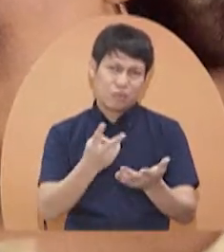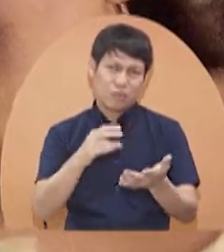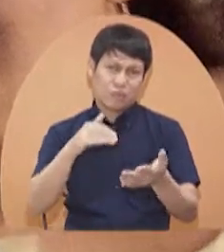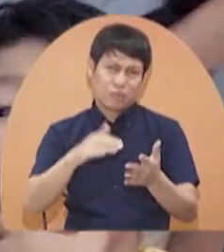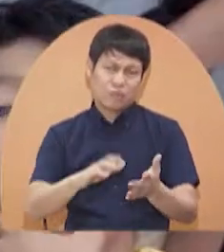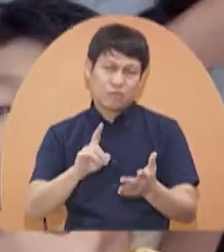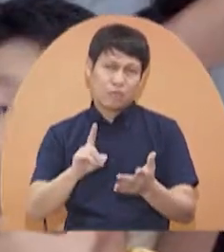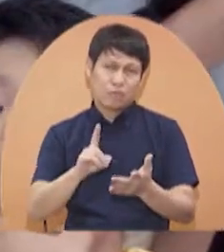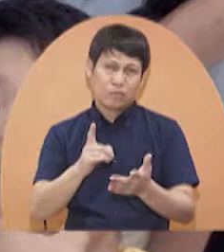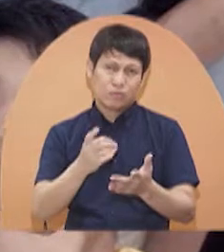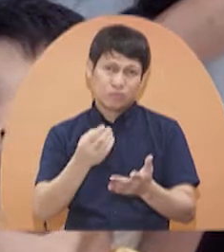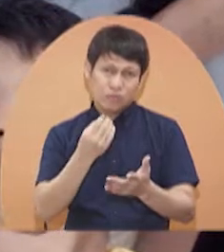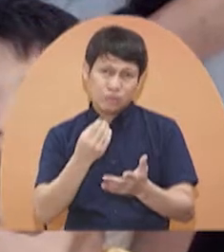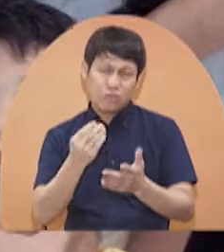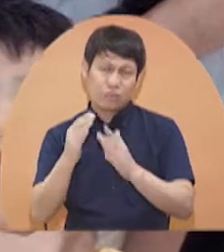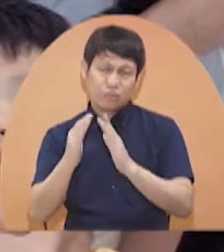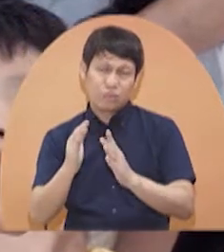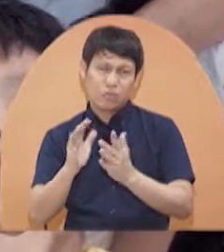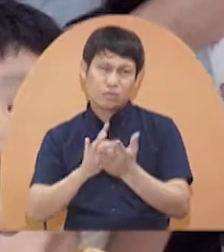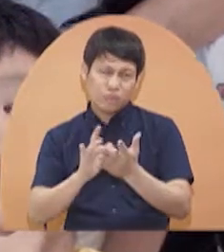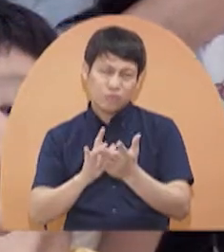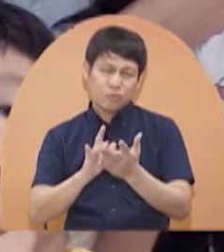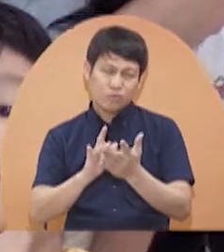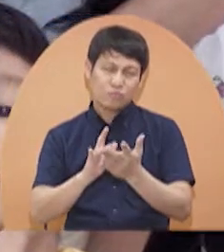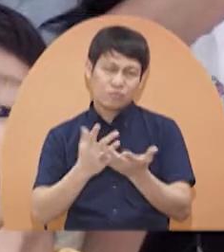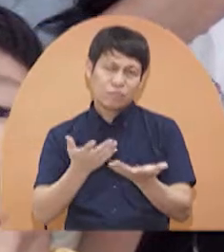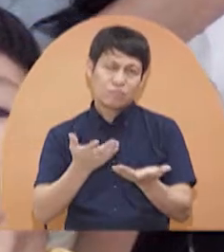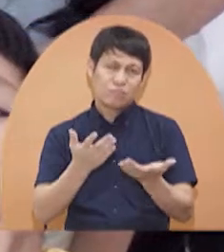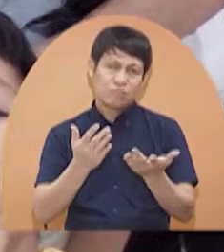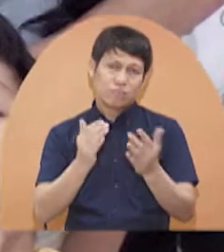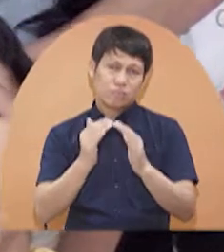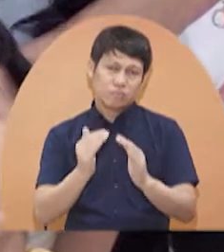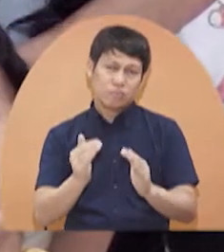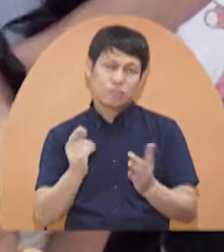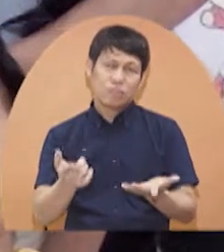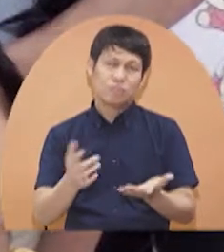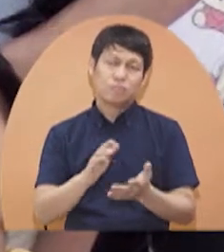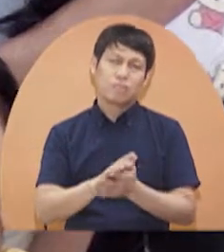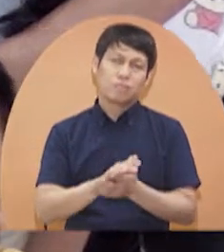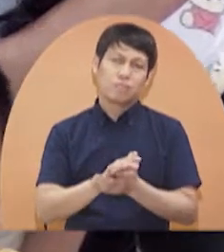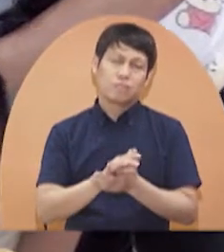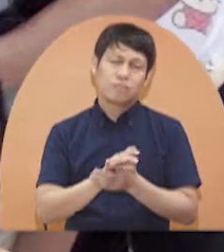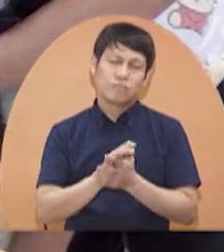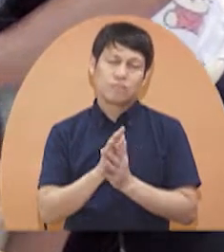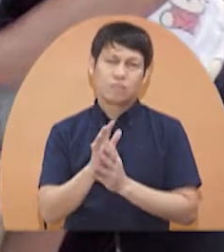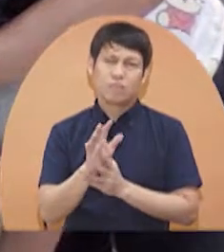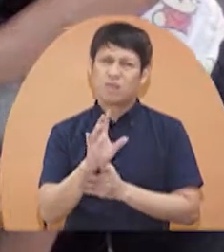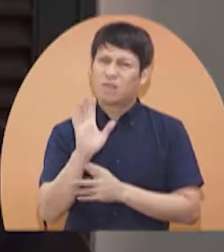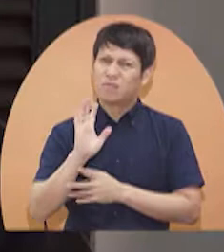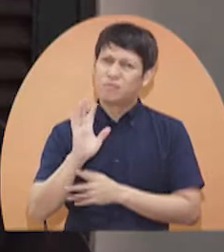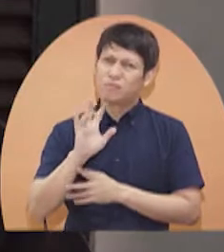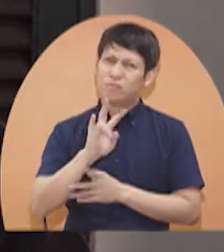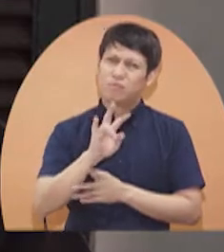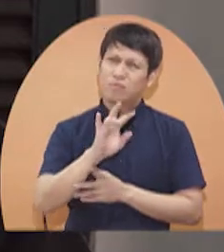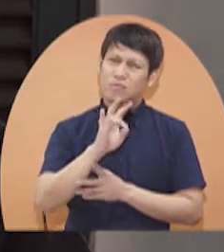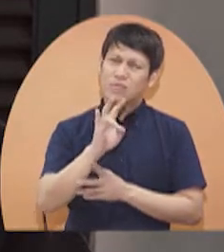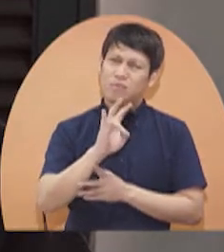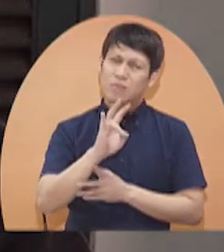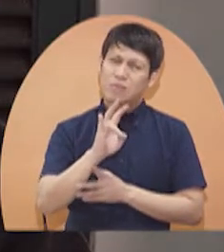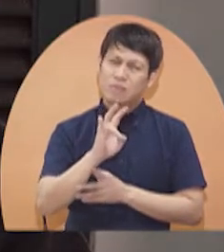anak, mga gastusin sa bahay, gamot at pagkain. Bali, early